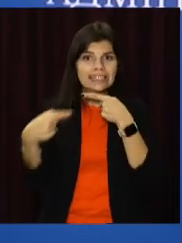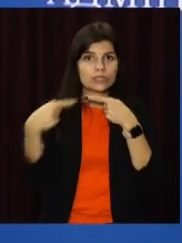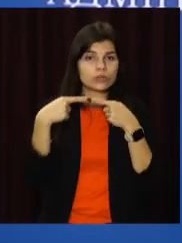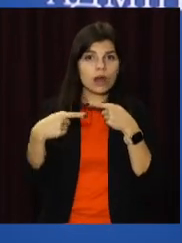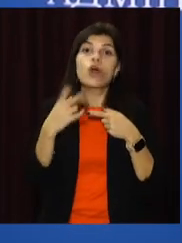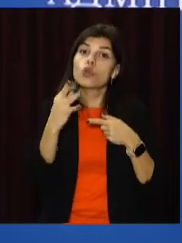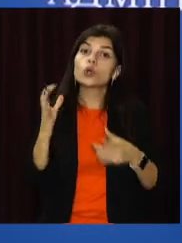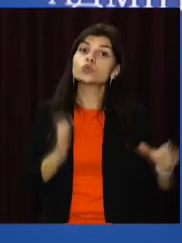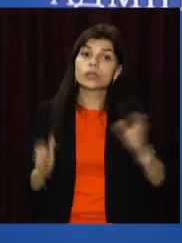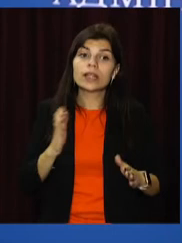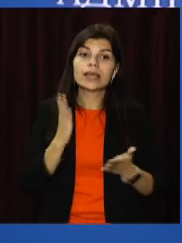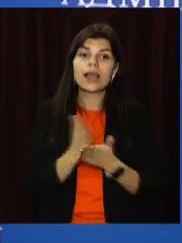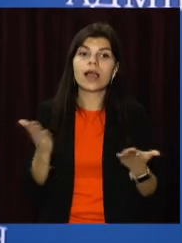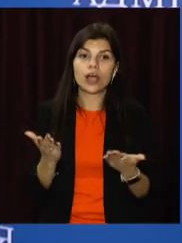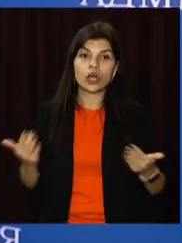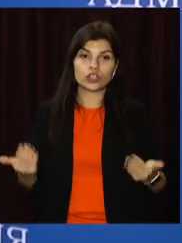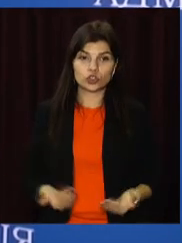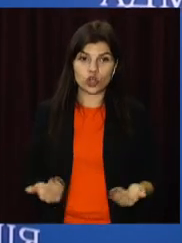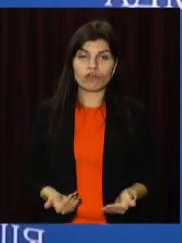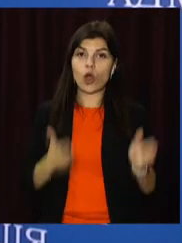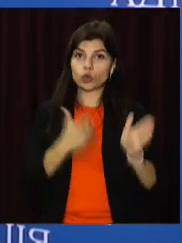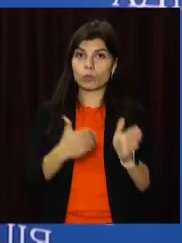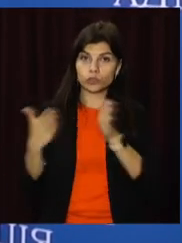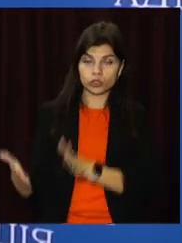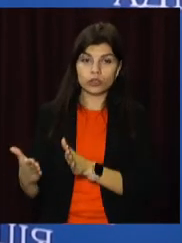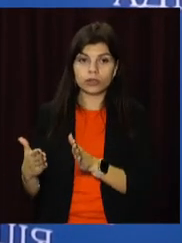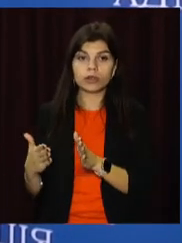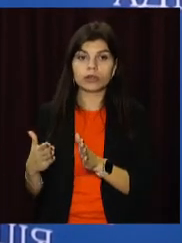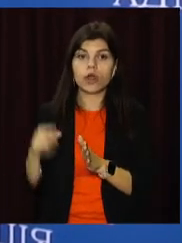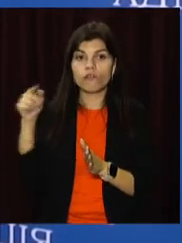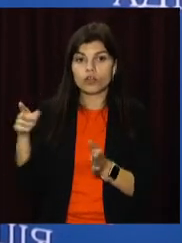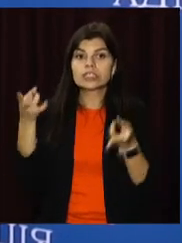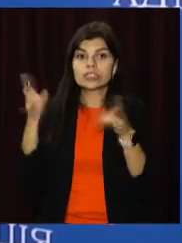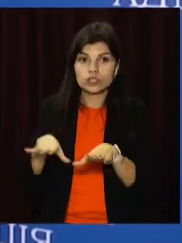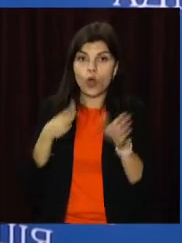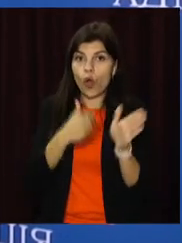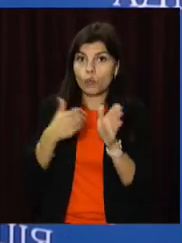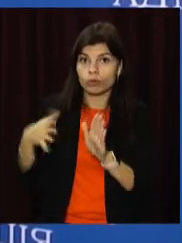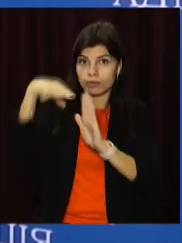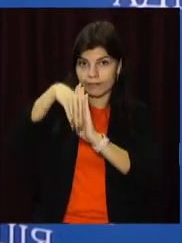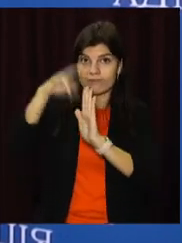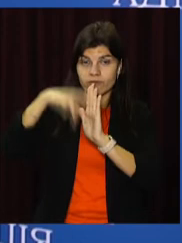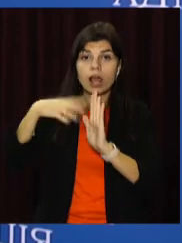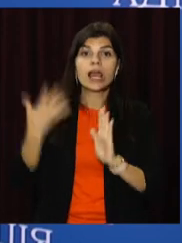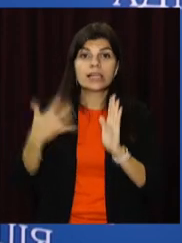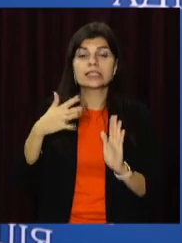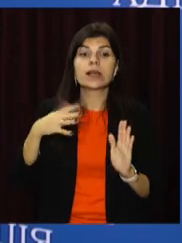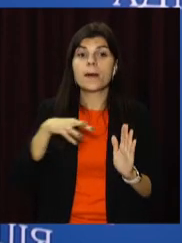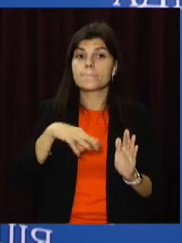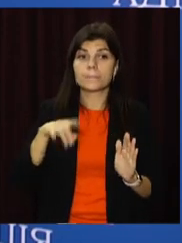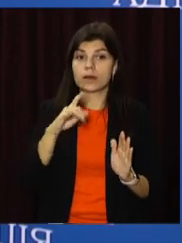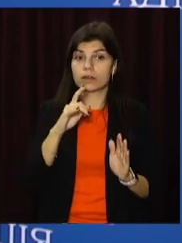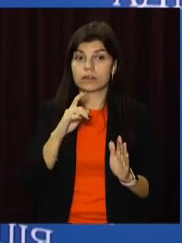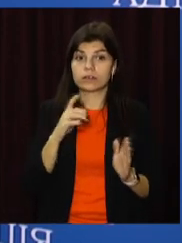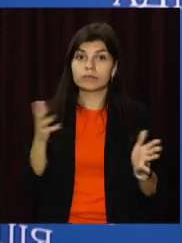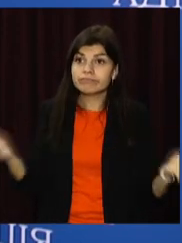гуртожитках відповідних, вони залишилися в цих гуртожитках. Тобто, якщо ми не будемо спонукатися студентів до самовакцинації, то